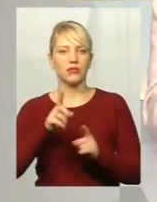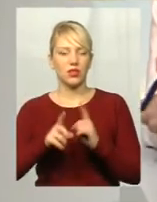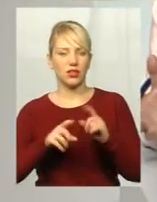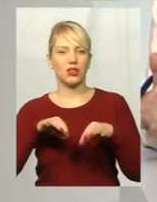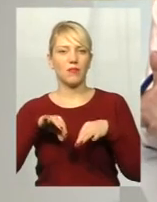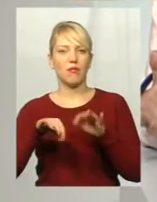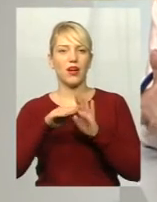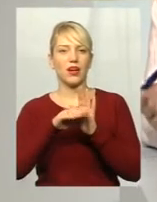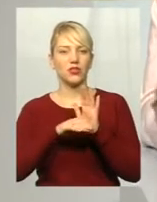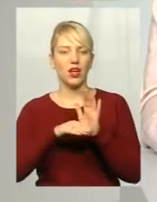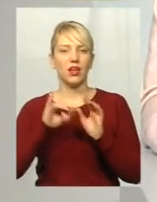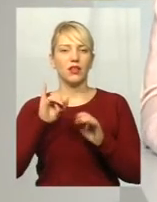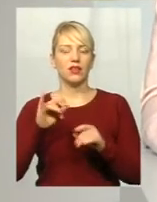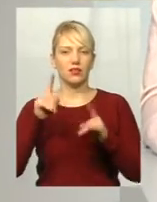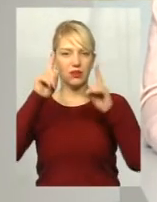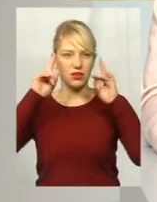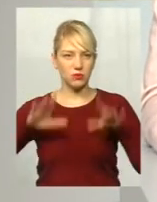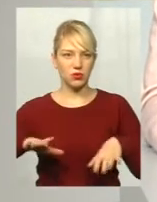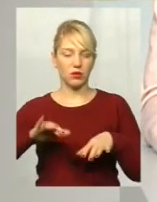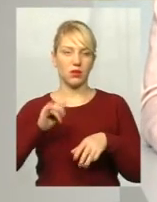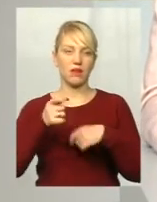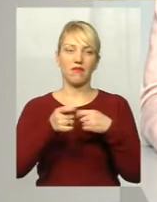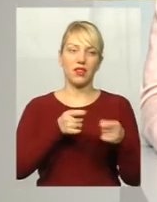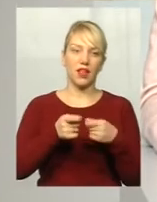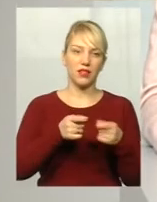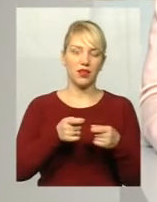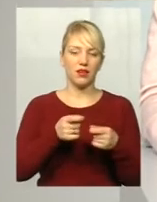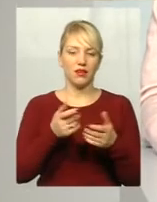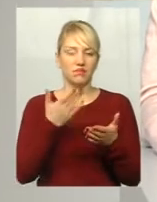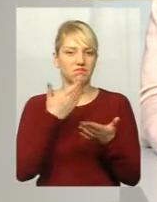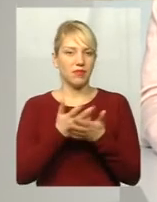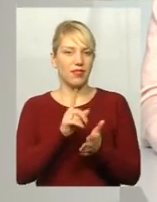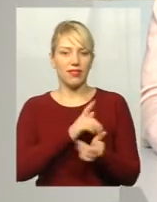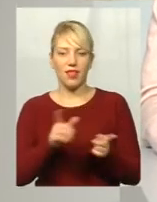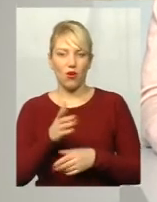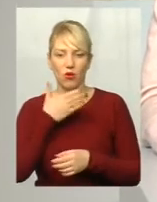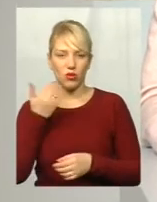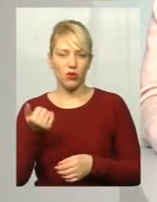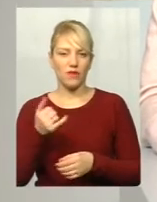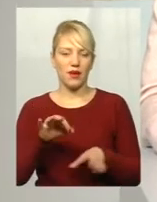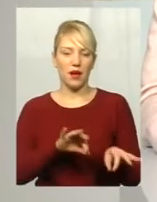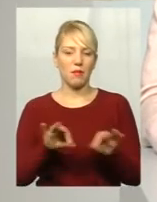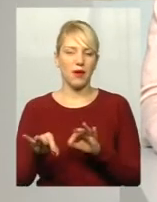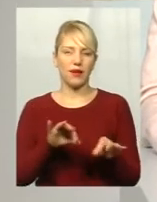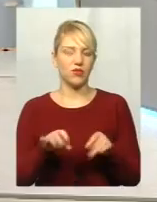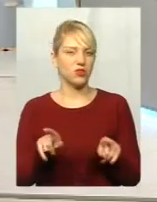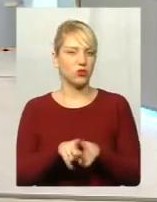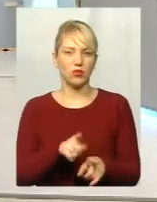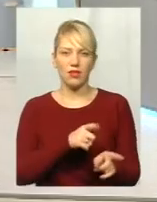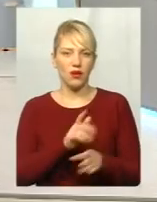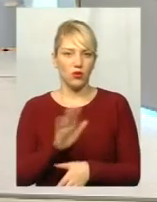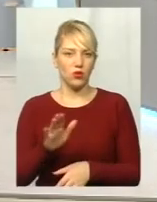несподівано прийшла, і всі, і влада начебто не готова, і перевізники начебто не готові, а про пасажирів взагалі мовчу.